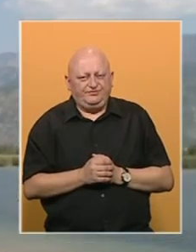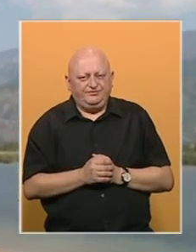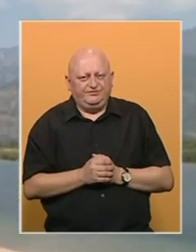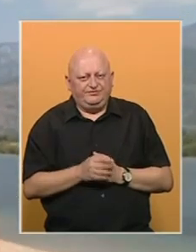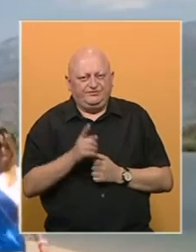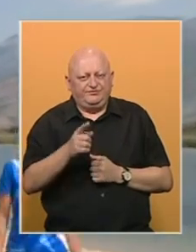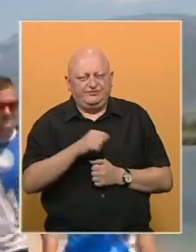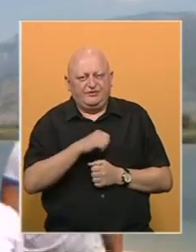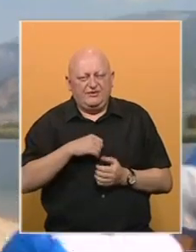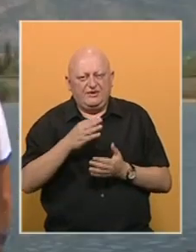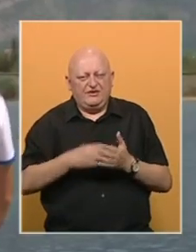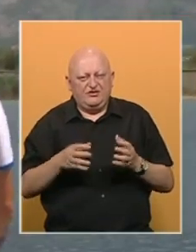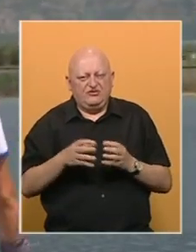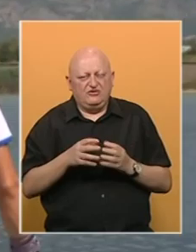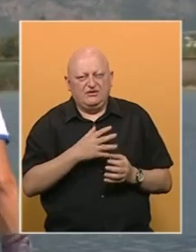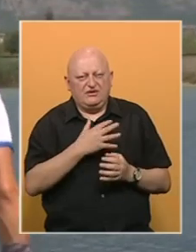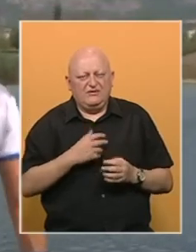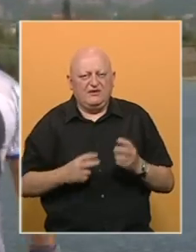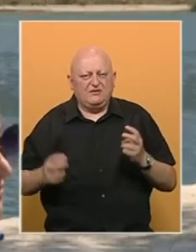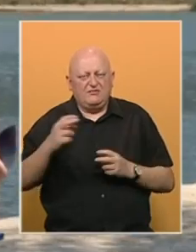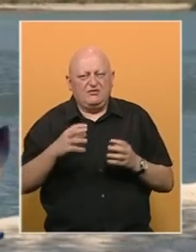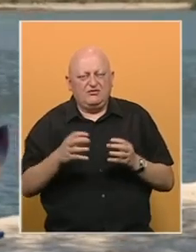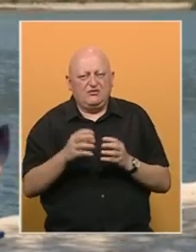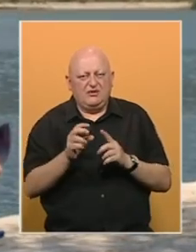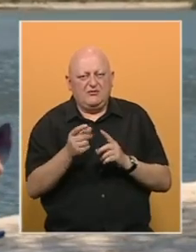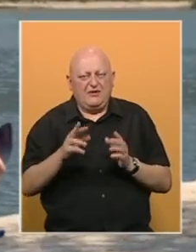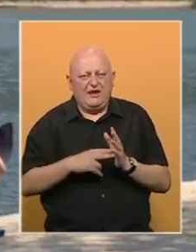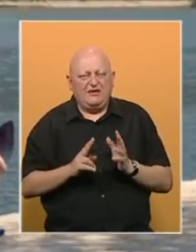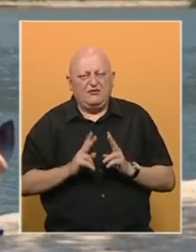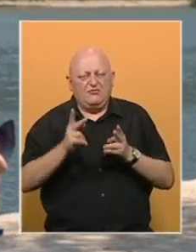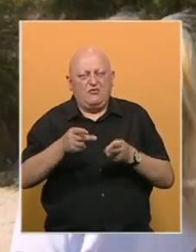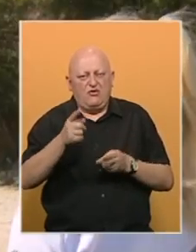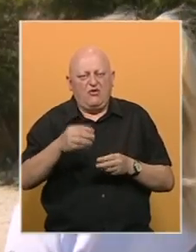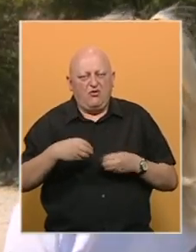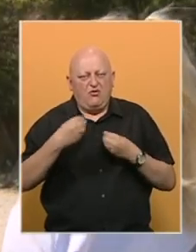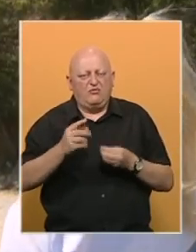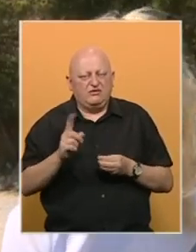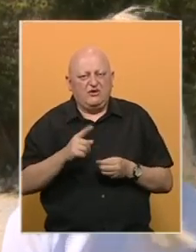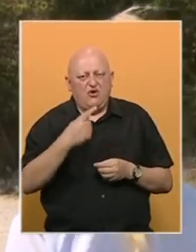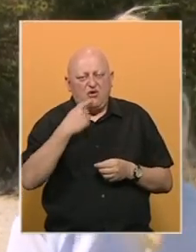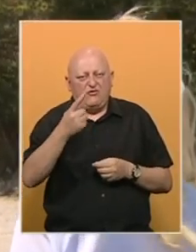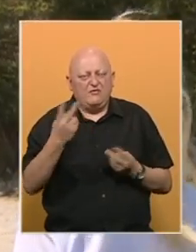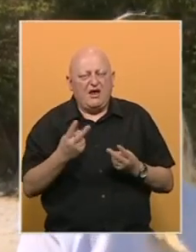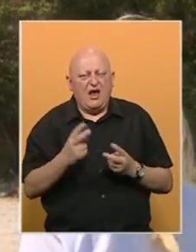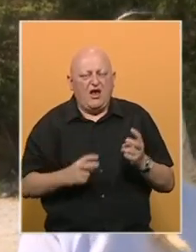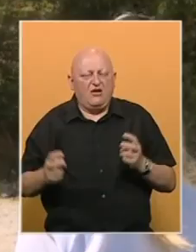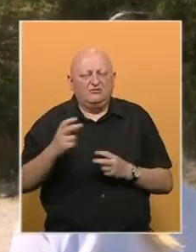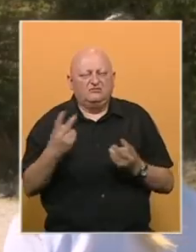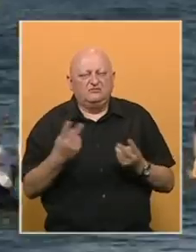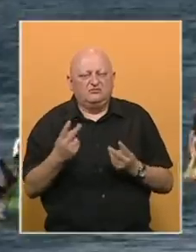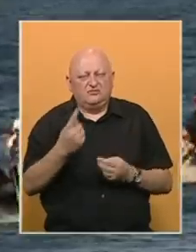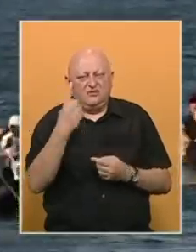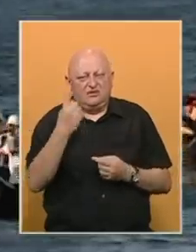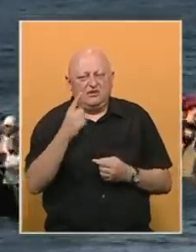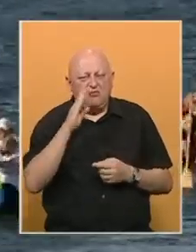Ovo je samo dio članova Hrvatskog planinarskog društva pre njih iz Mostara. U ovoj priči ne govorimo o njima kao planinarima, već kao